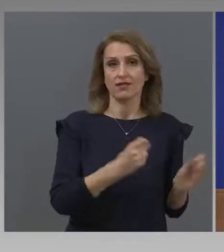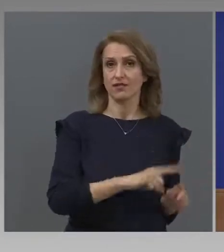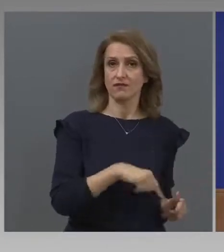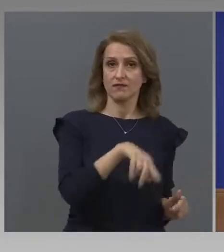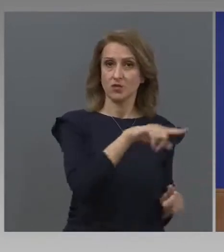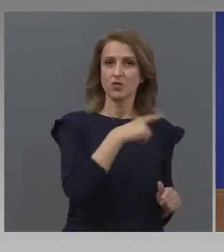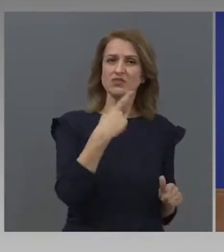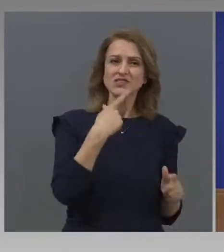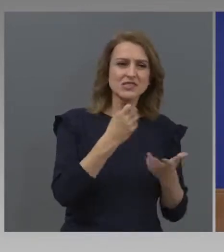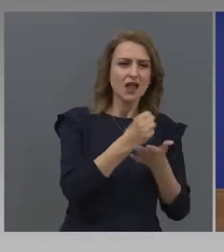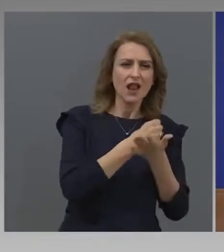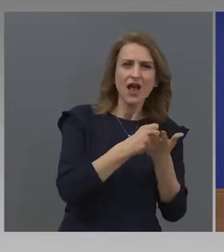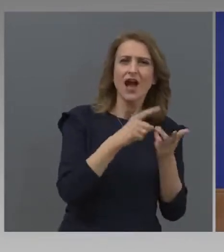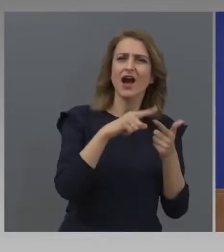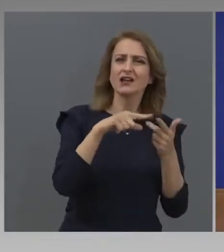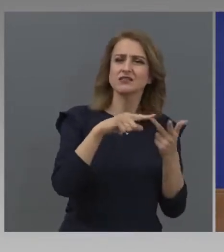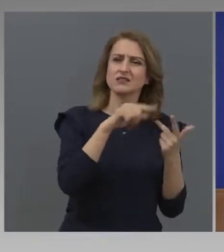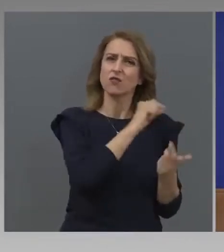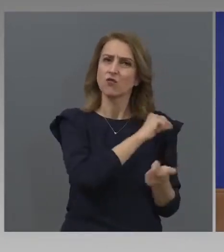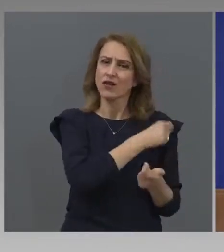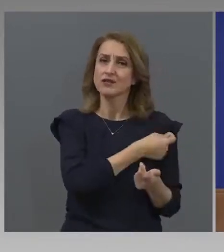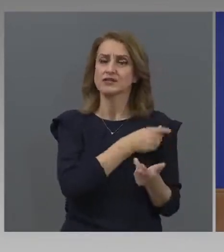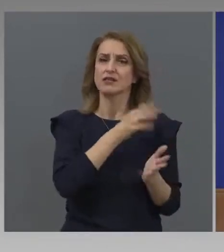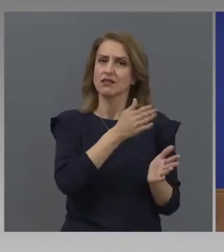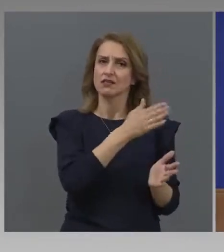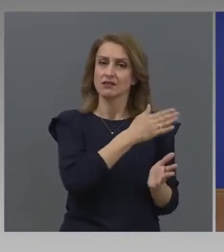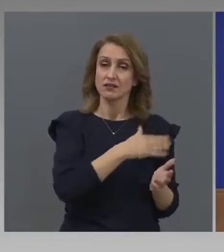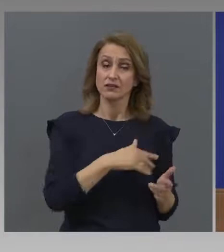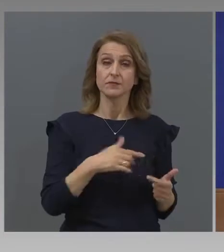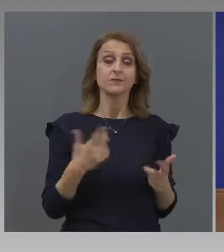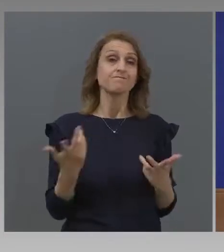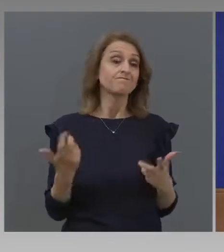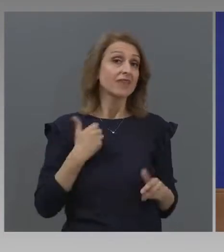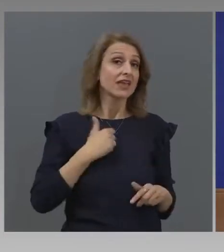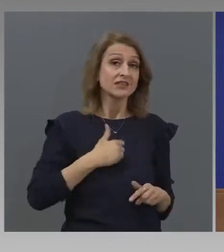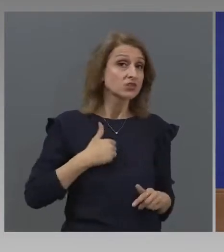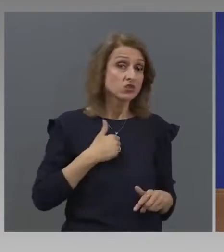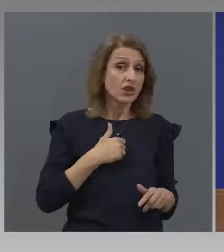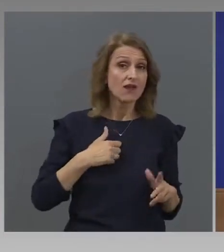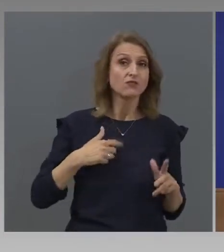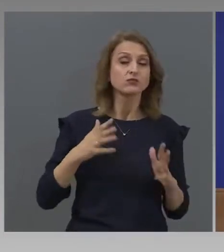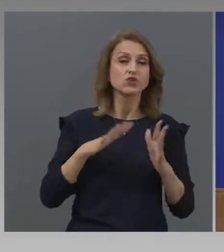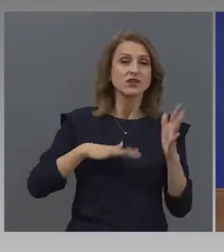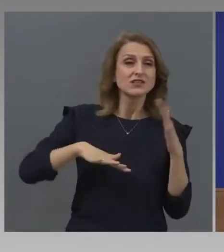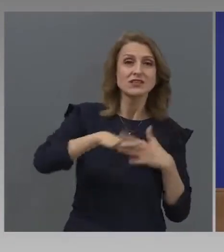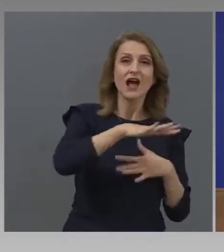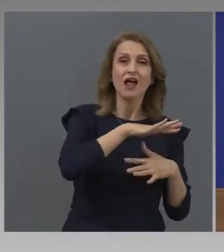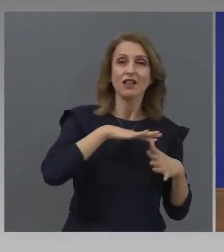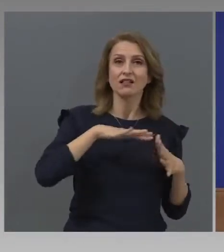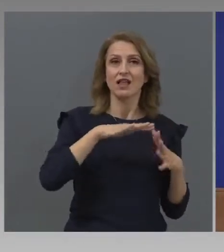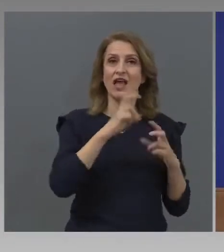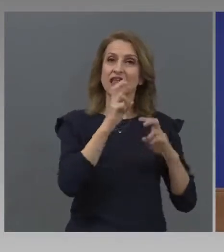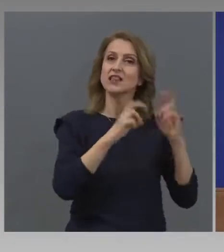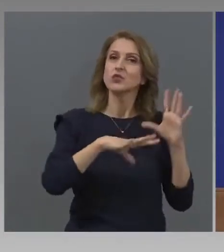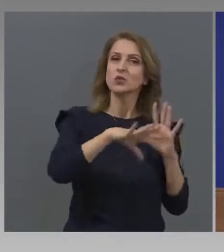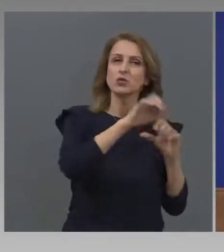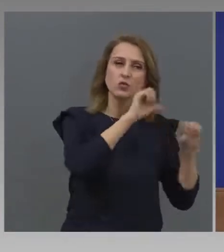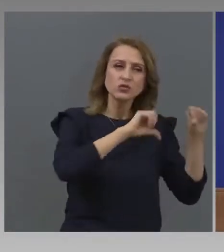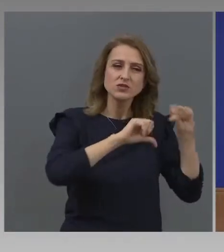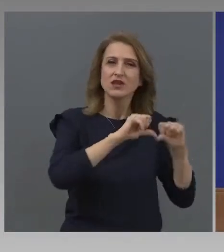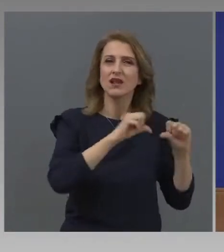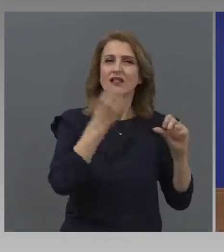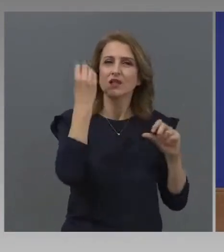цялата тази индустрия съсипана. Сега възстановявам с